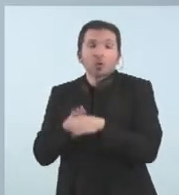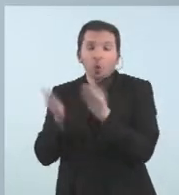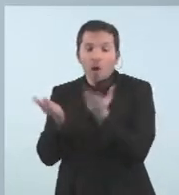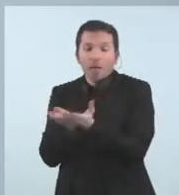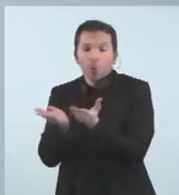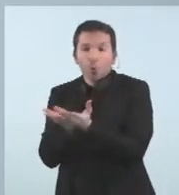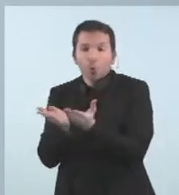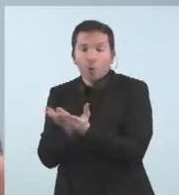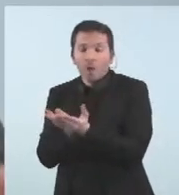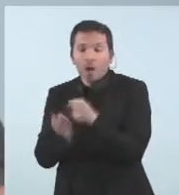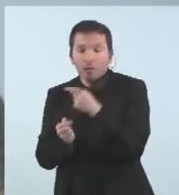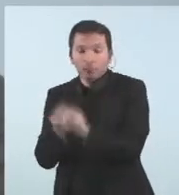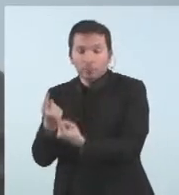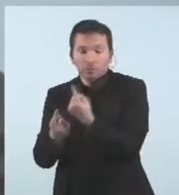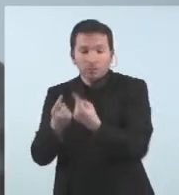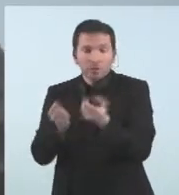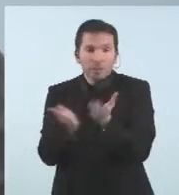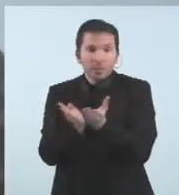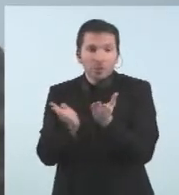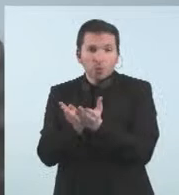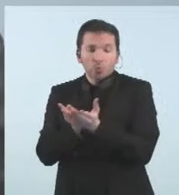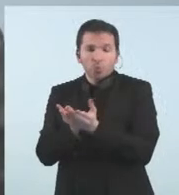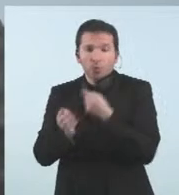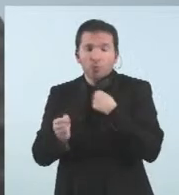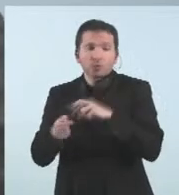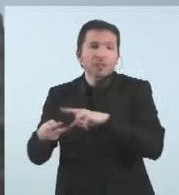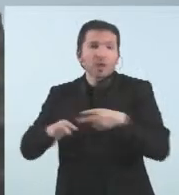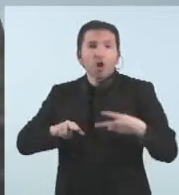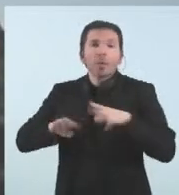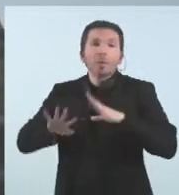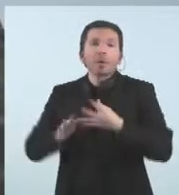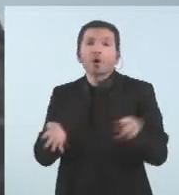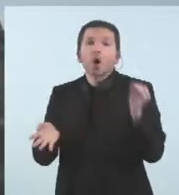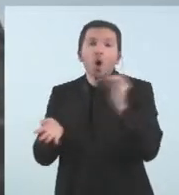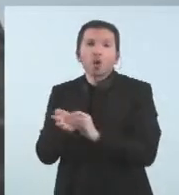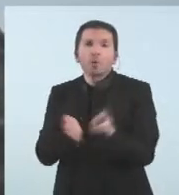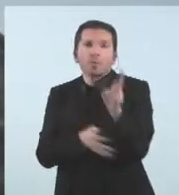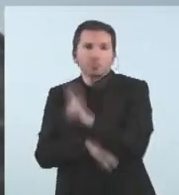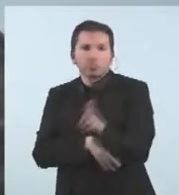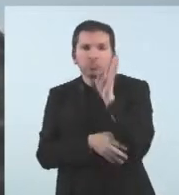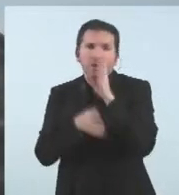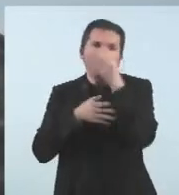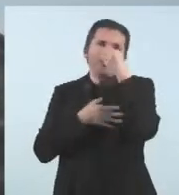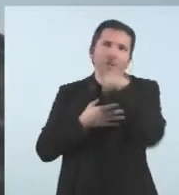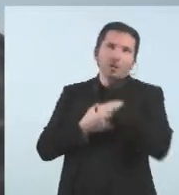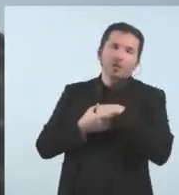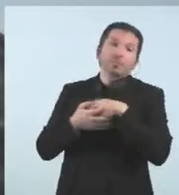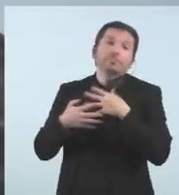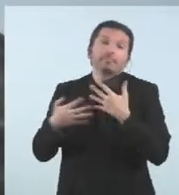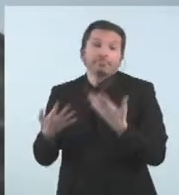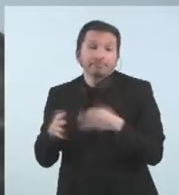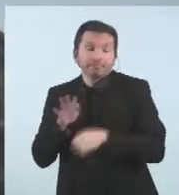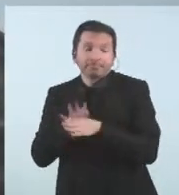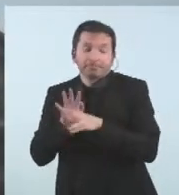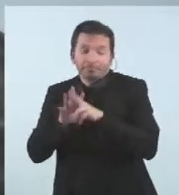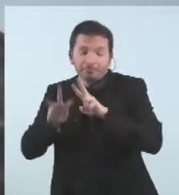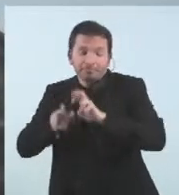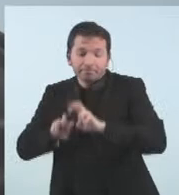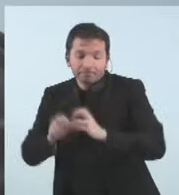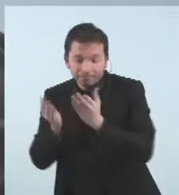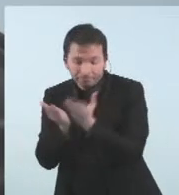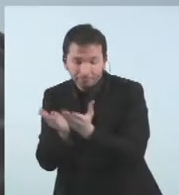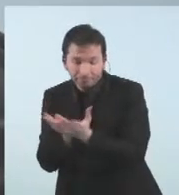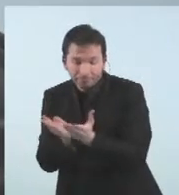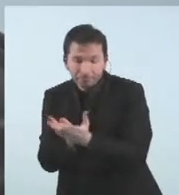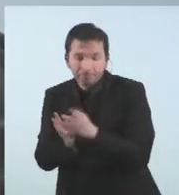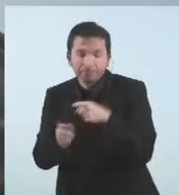'ells de forma amb estudis genòmics però que fàcilment es tornen a infectar però bé tot això encara és un estudi que s'està fent